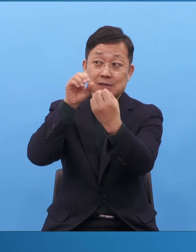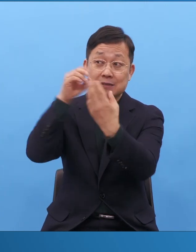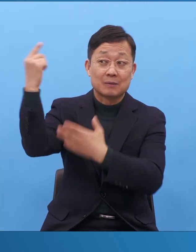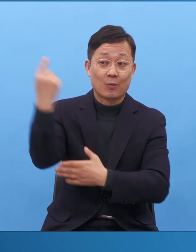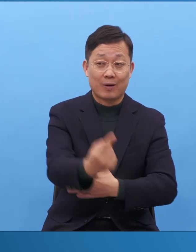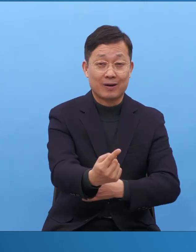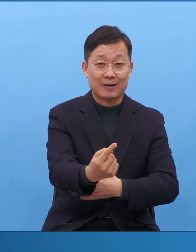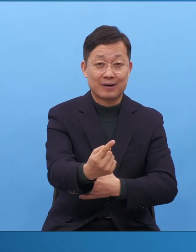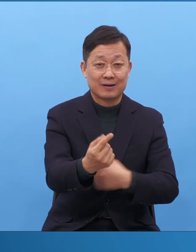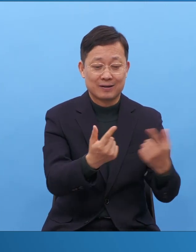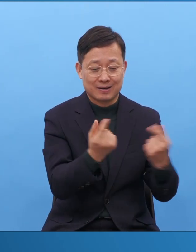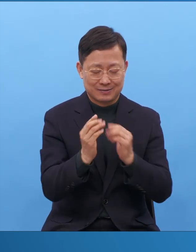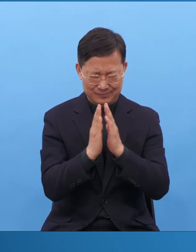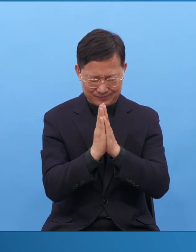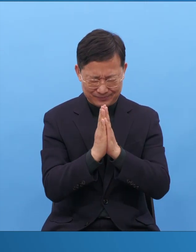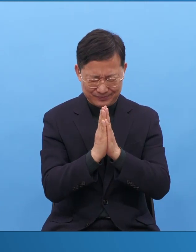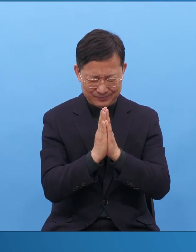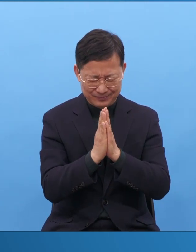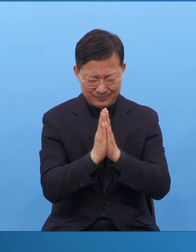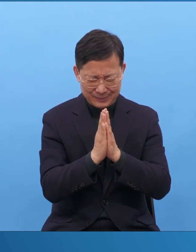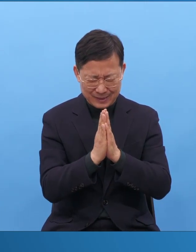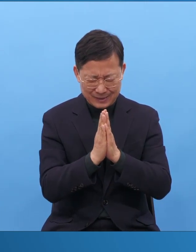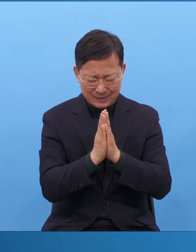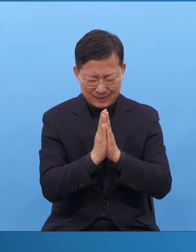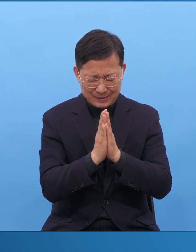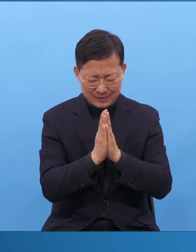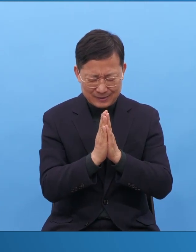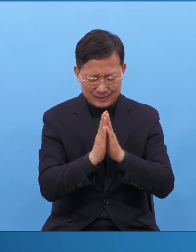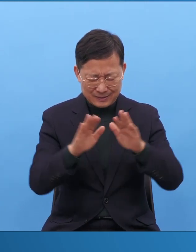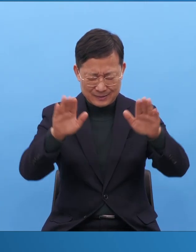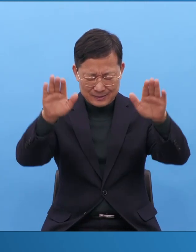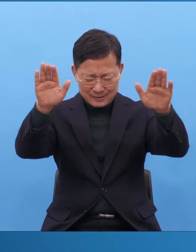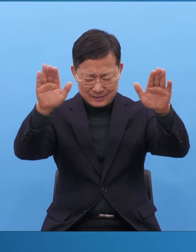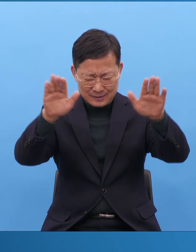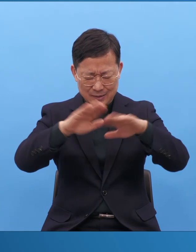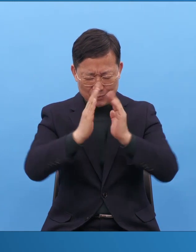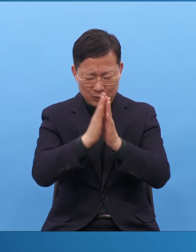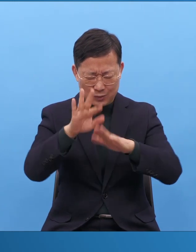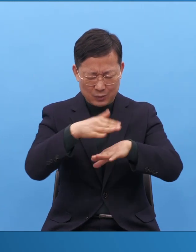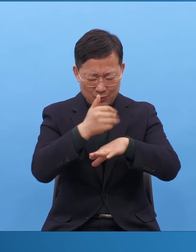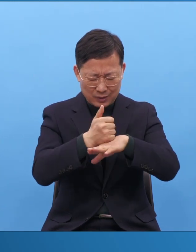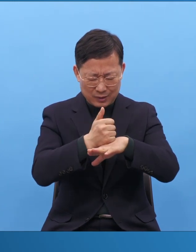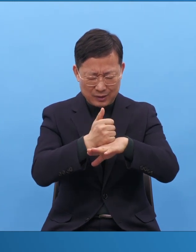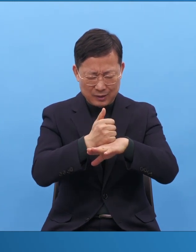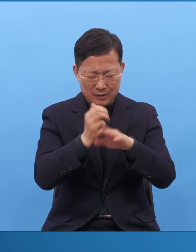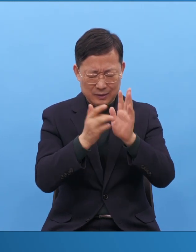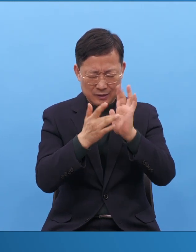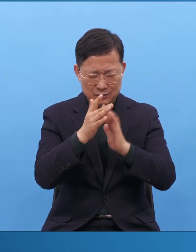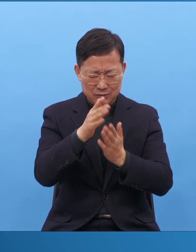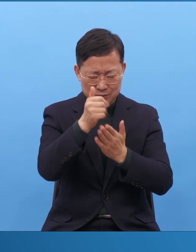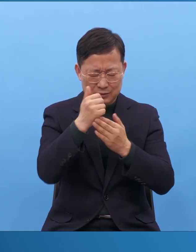기도하겠습니다 만앙의 왕 되신 주 예수 그리스도의 은혜와